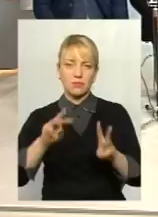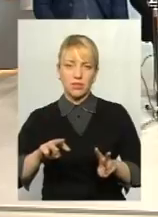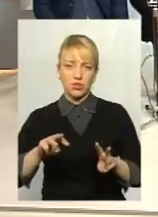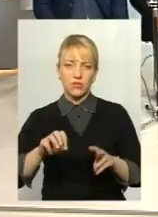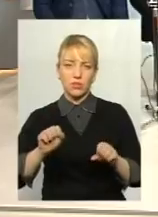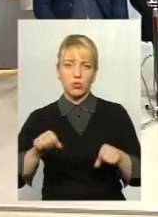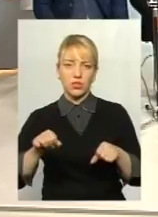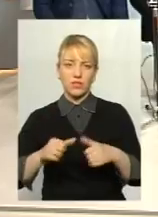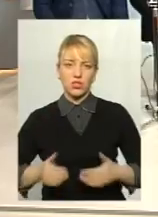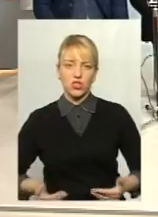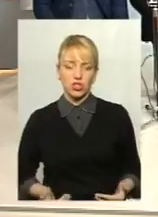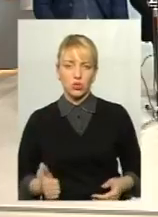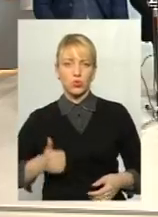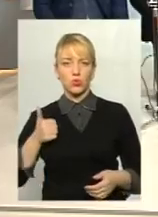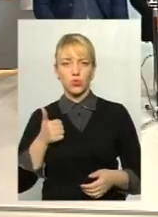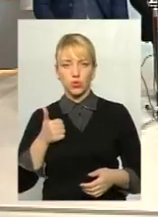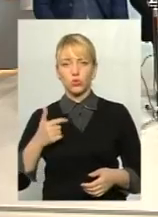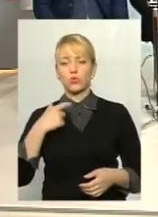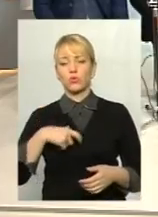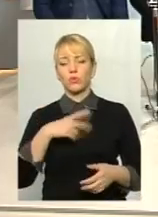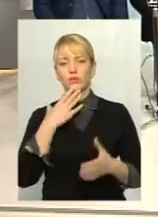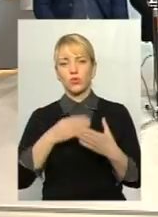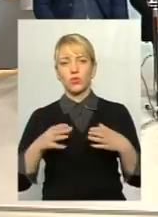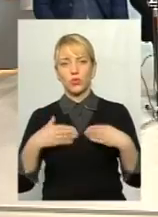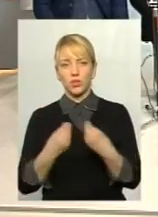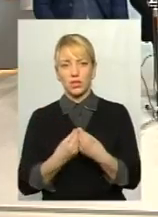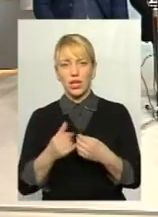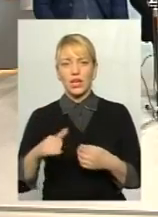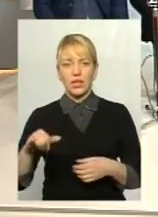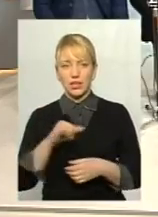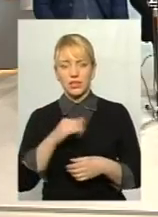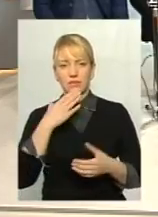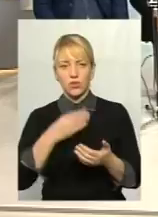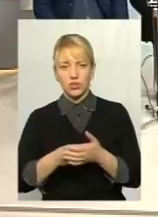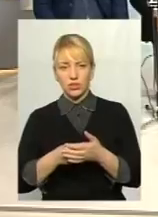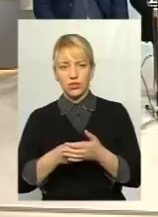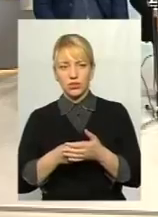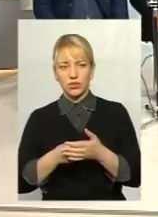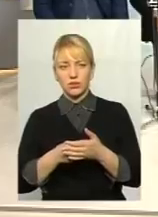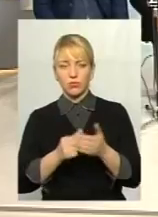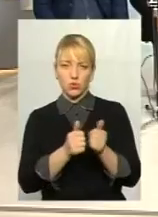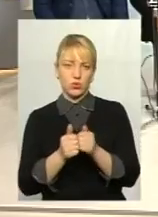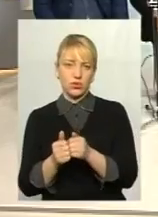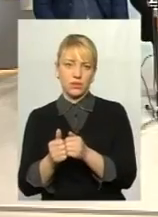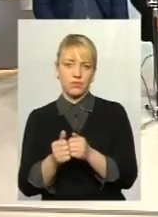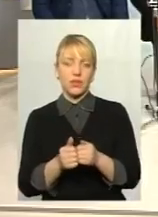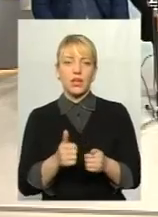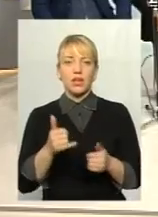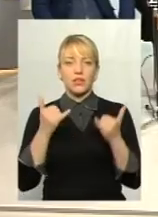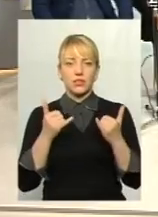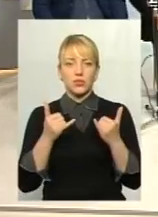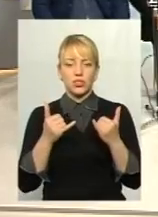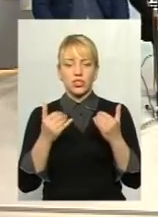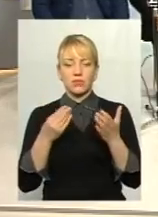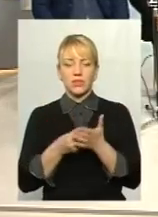жити достойно собі, своїй родині і своїм, хоча б сусідам? Сьогоднішніми цінами